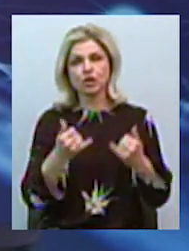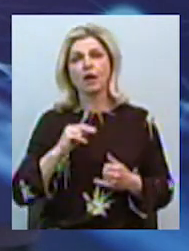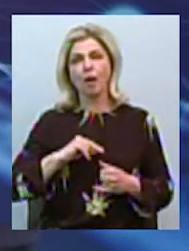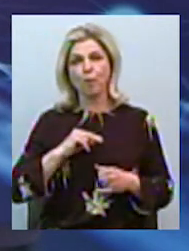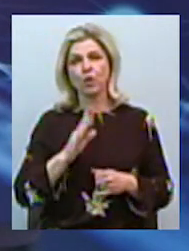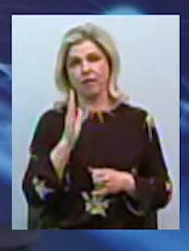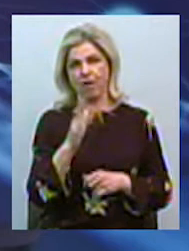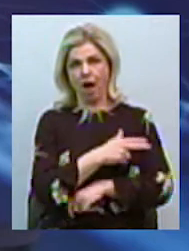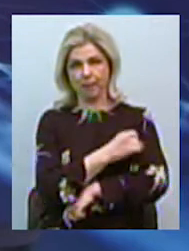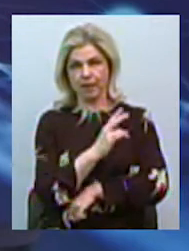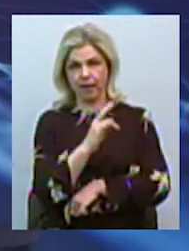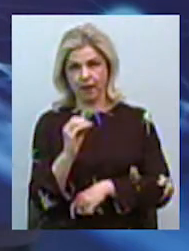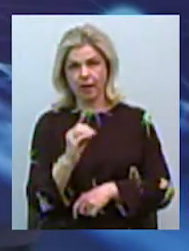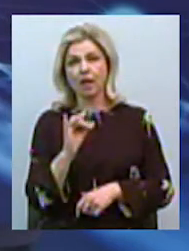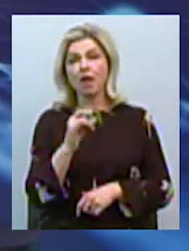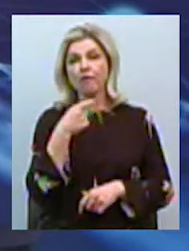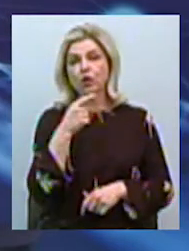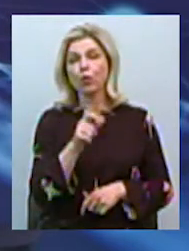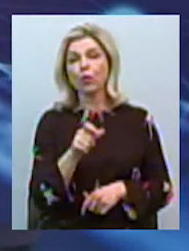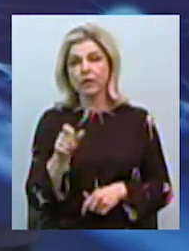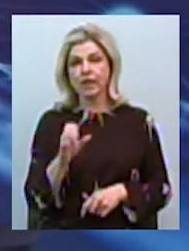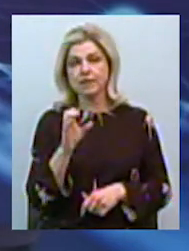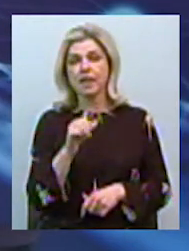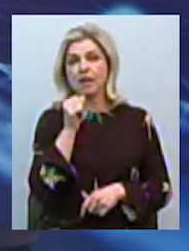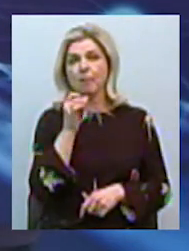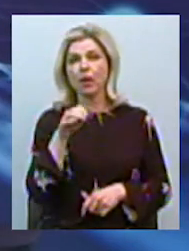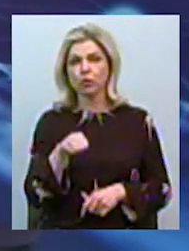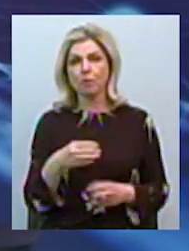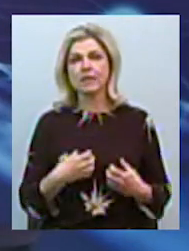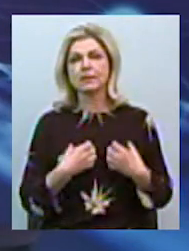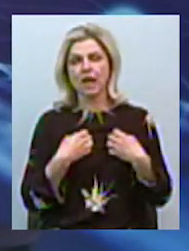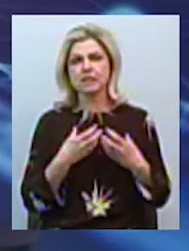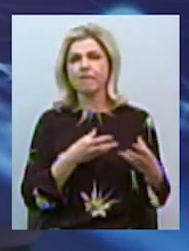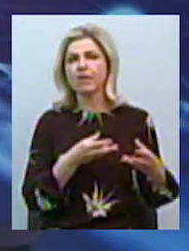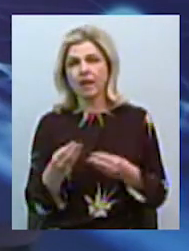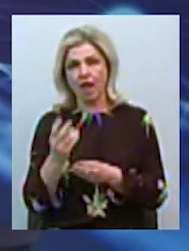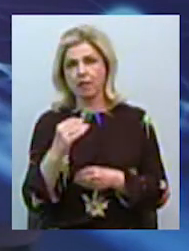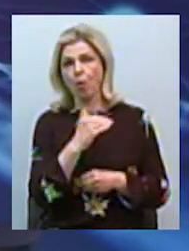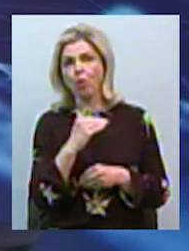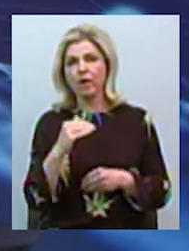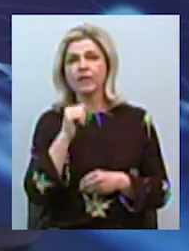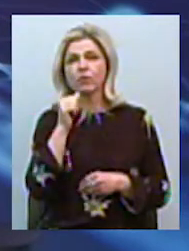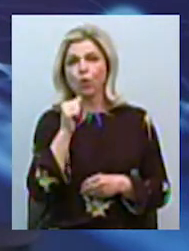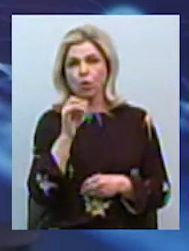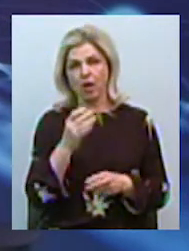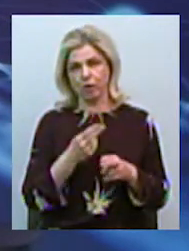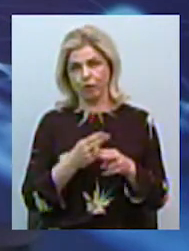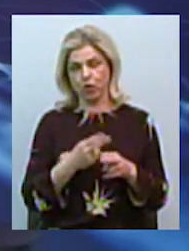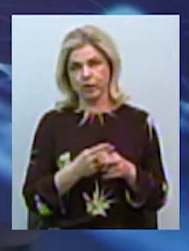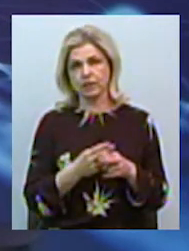в аптеці і каже, що у людей з діабетом стрес впливає на рівень глюкози в крові і заважає